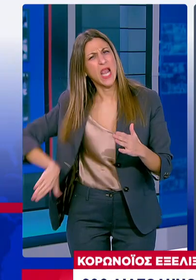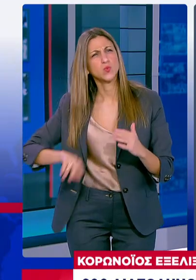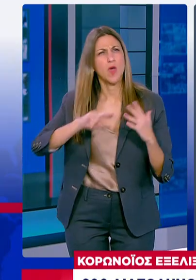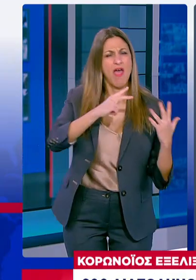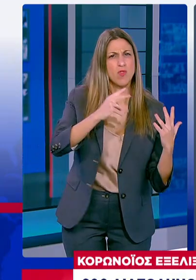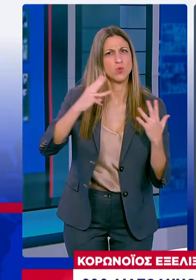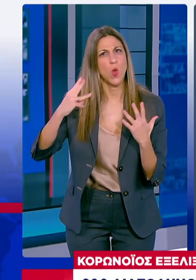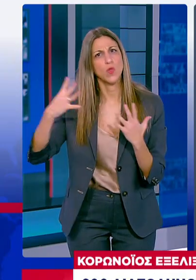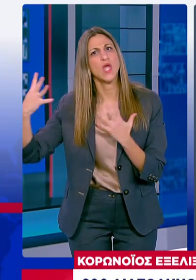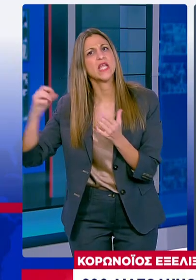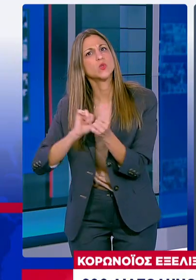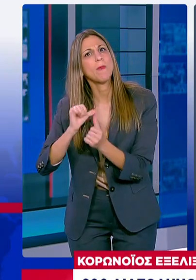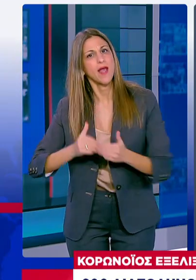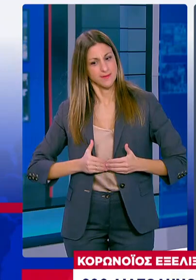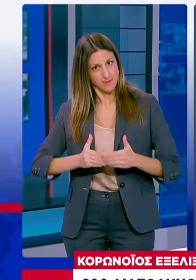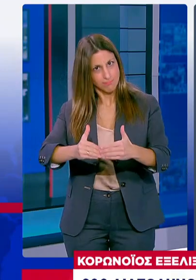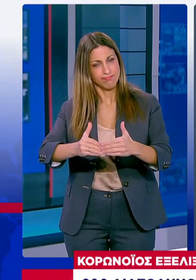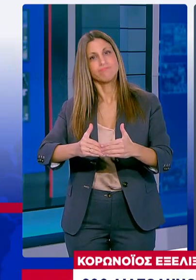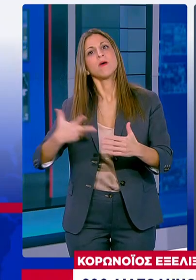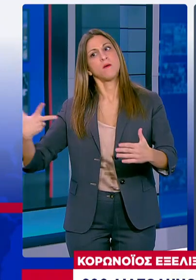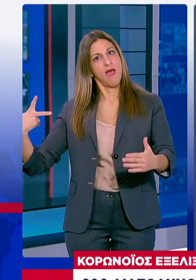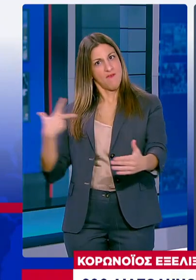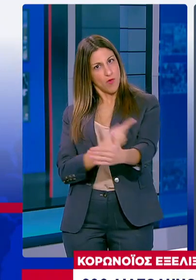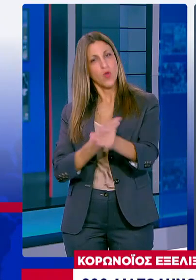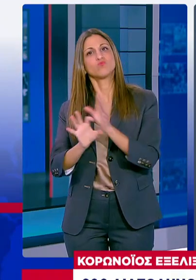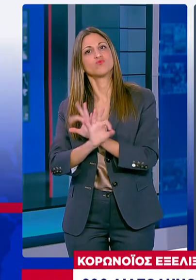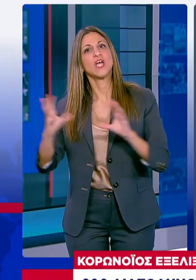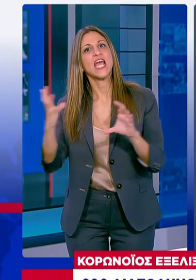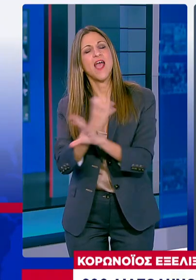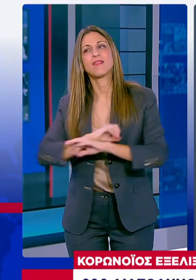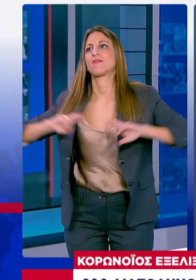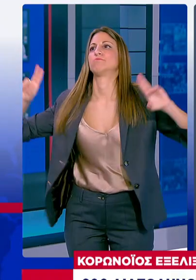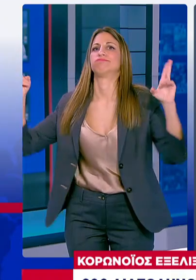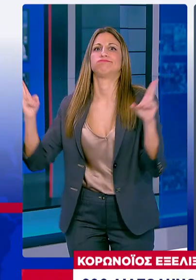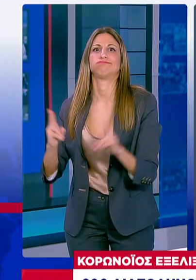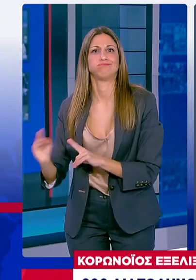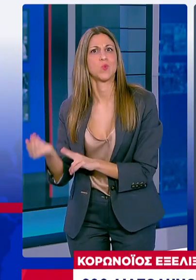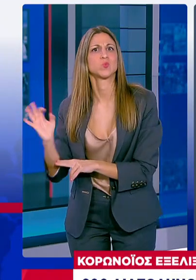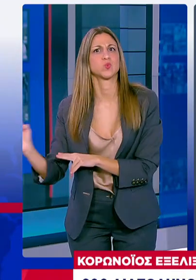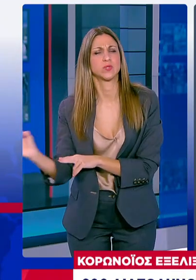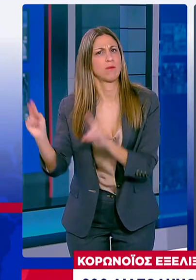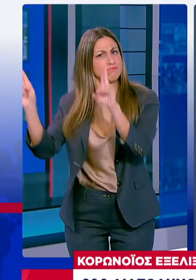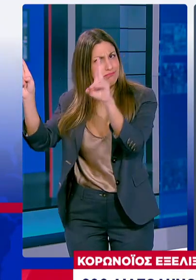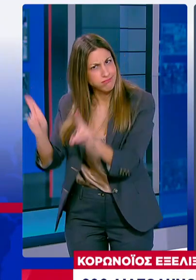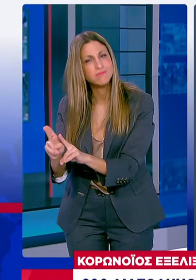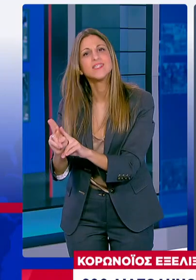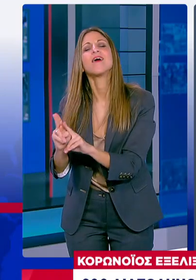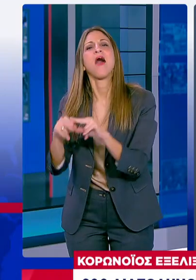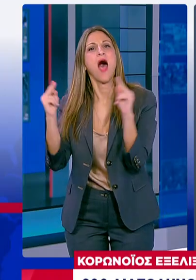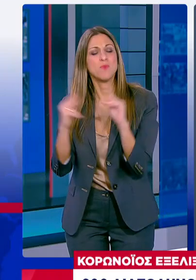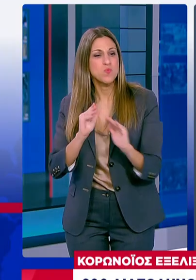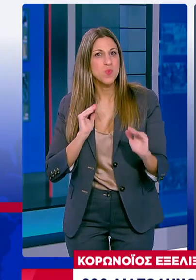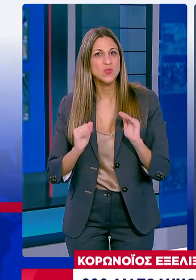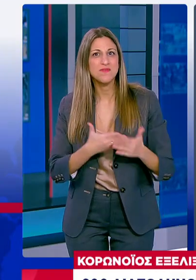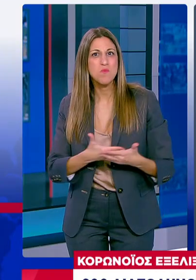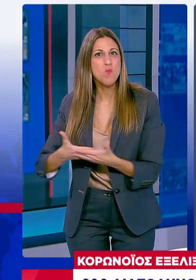εγκυμοσύνης τους Και έτσι σταμάτησαν την ενδυμική έξαρση του κοκκίτι στη χώρα Και διαφύλαξαν αποτελεσματικά τα